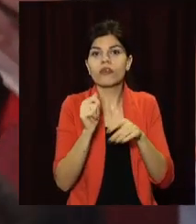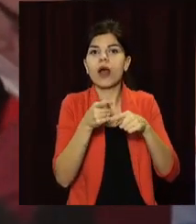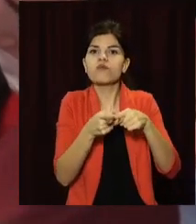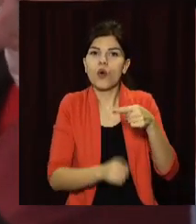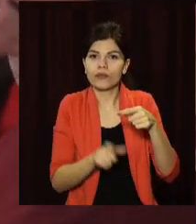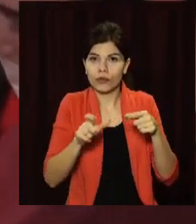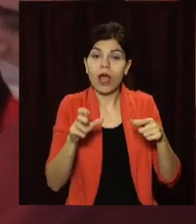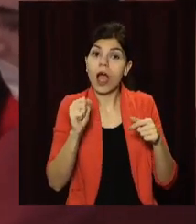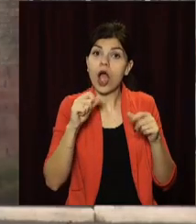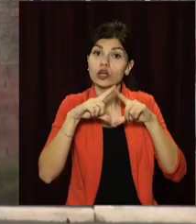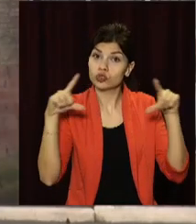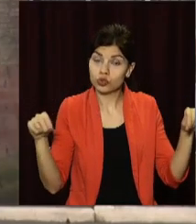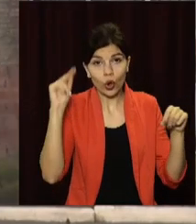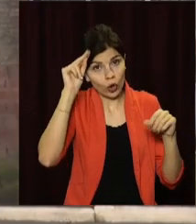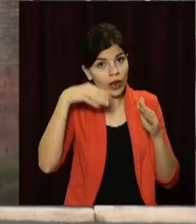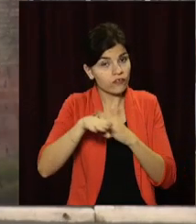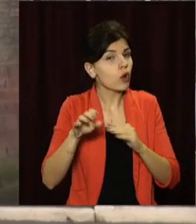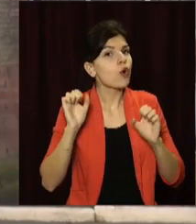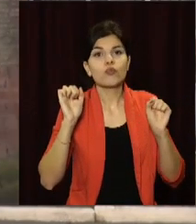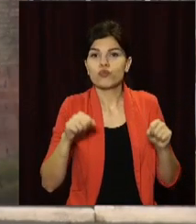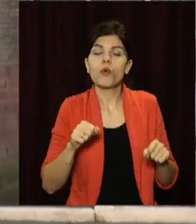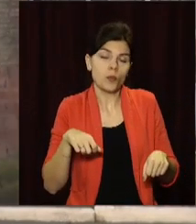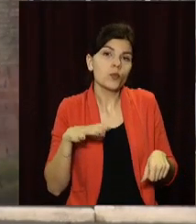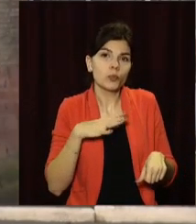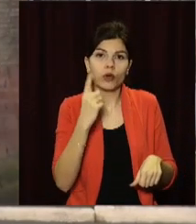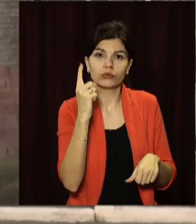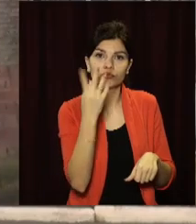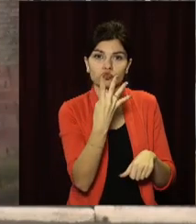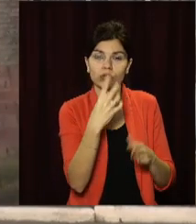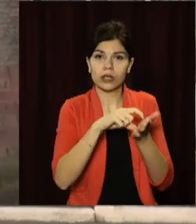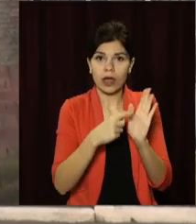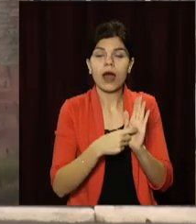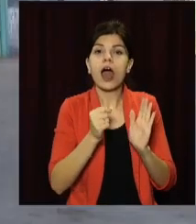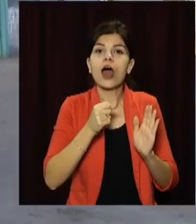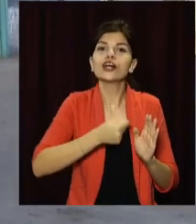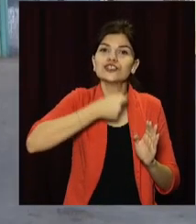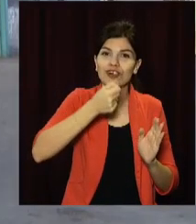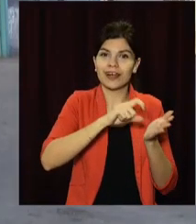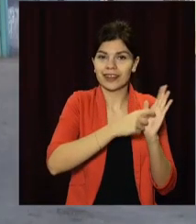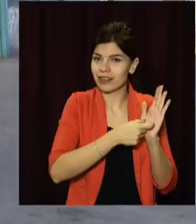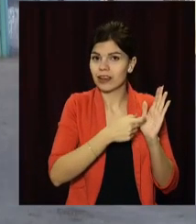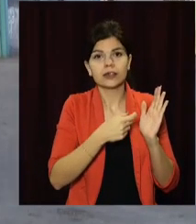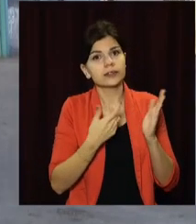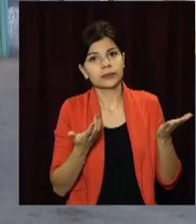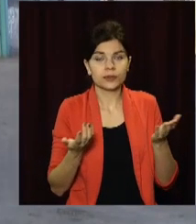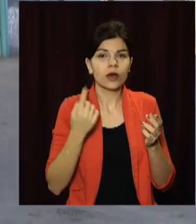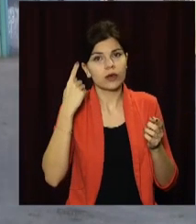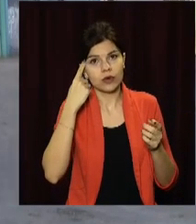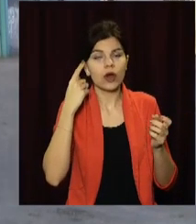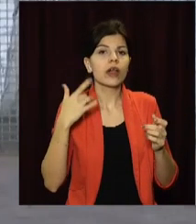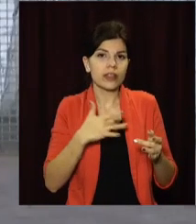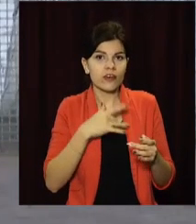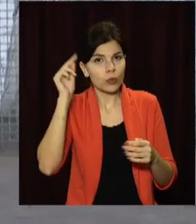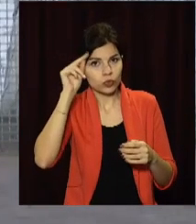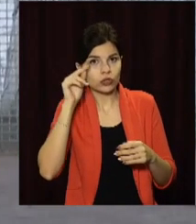школярів, то вийти на навчання зможуть хіба що учні початкової школи. Всі інші за сприятливою ситуацією зможуть продовжити